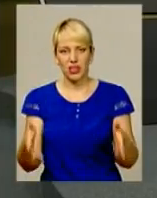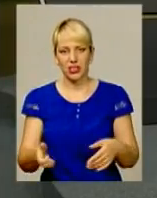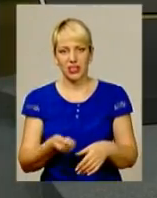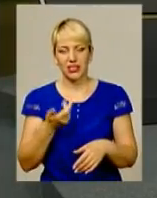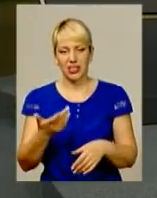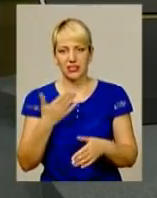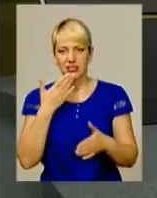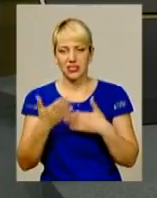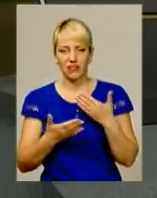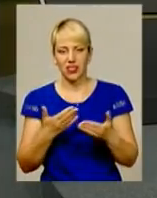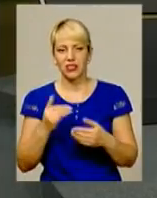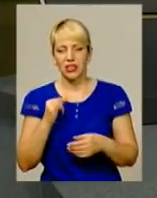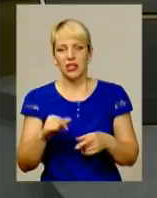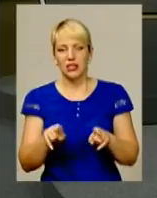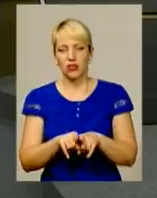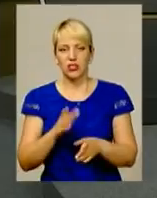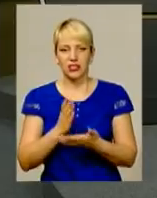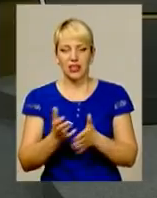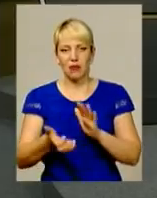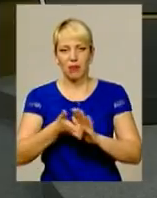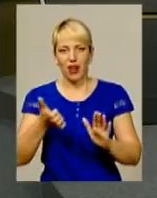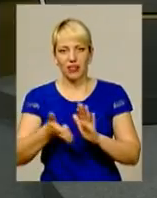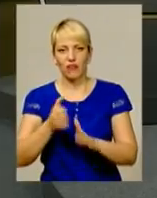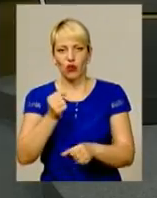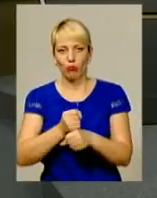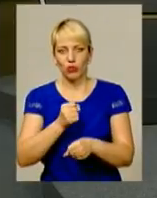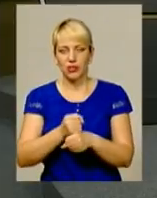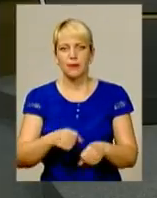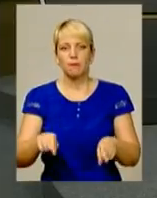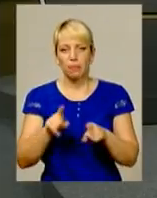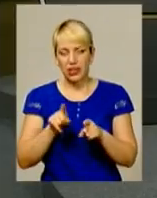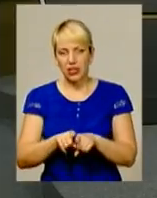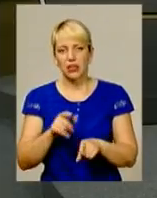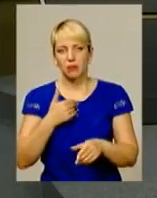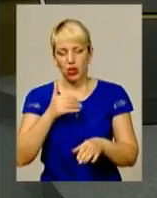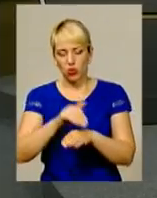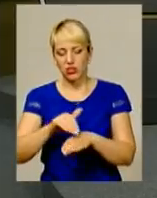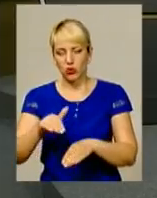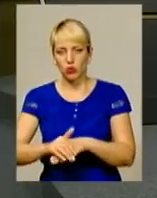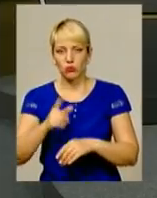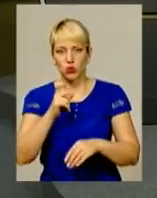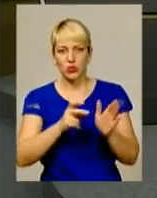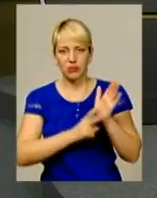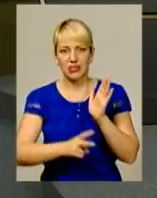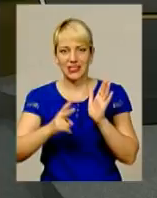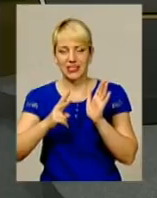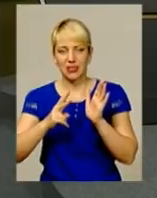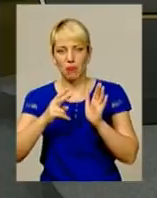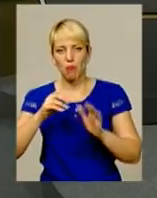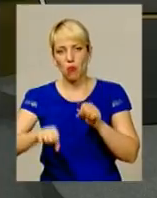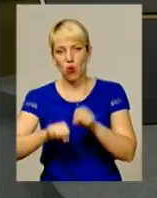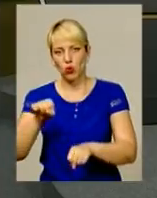звернень і також бувають браки в роботі. Таким чином ми констатуємо 170 порушень